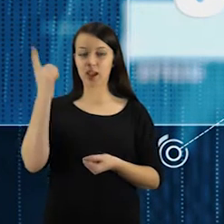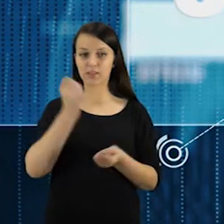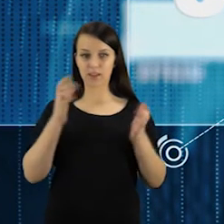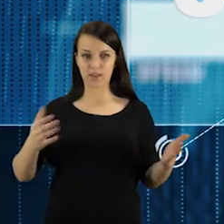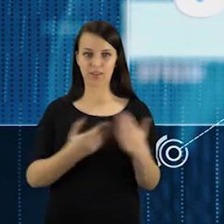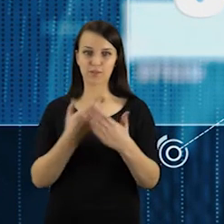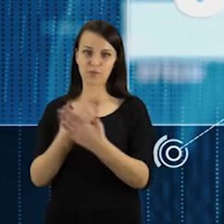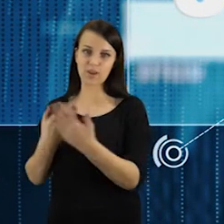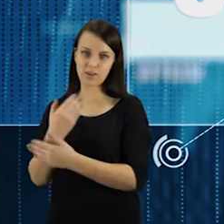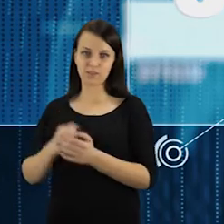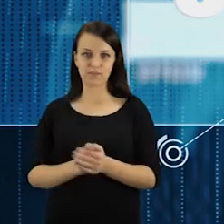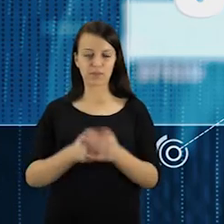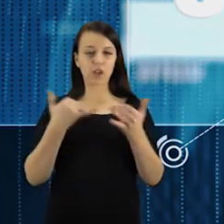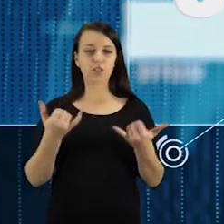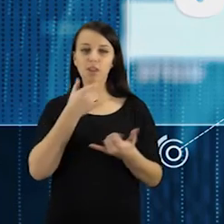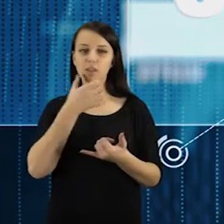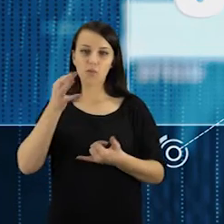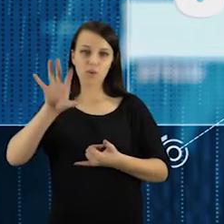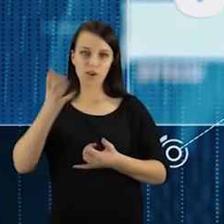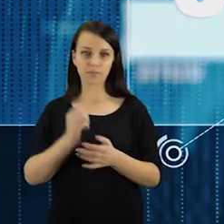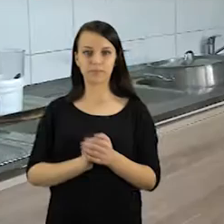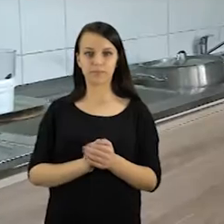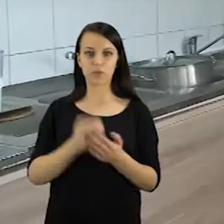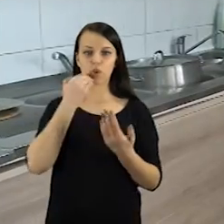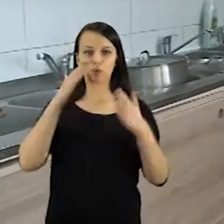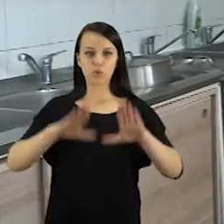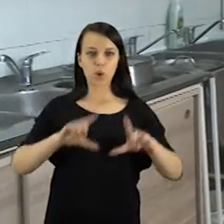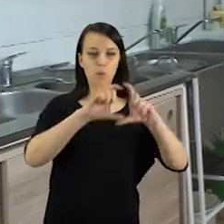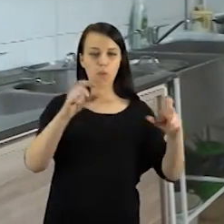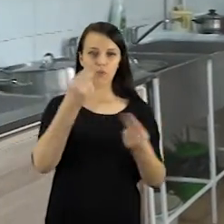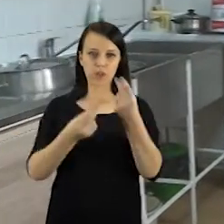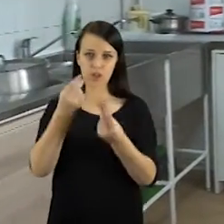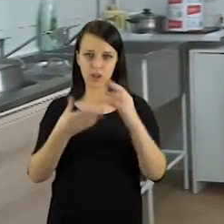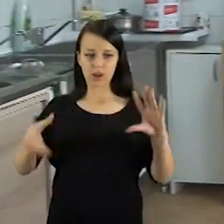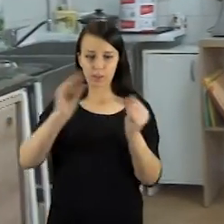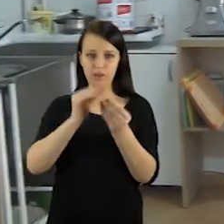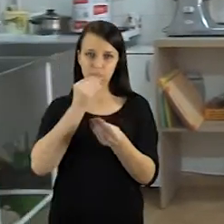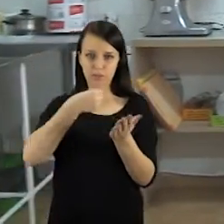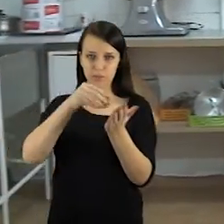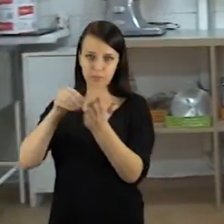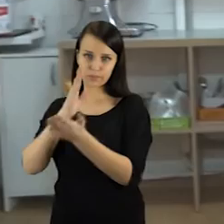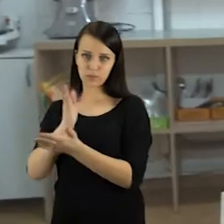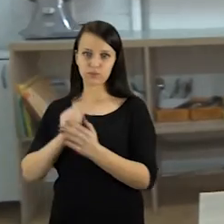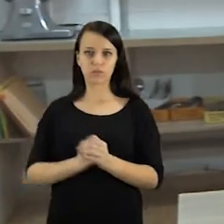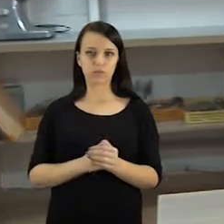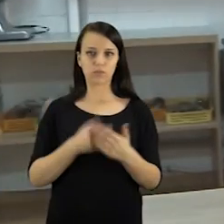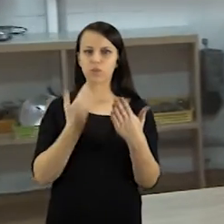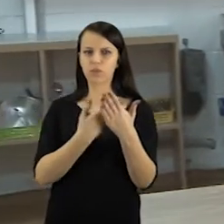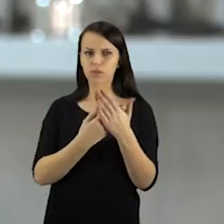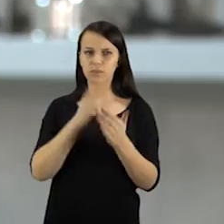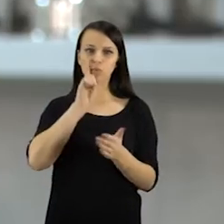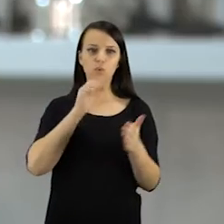Eterija laida savaitės aktualijos. Šioje laidoje matysite. Šiaulių augdymo įstaigos ketina centralizuotai pirkti maisto